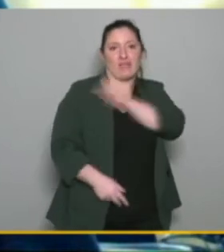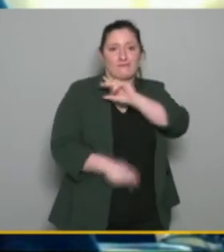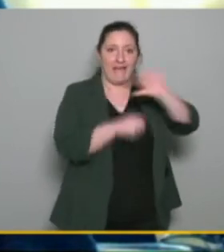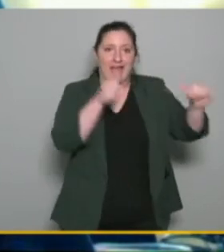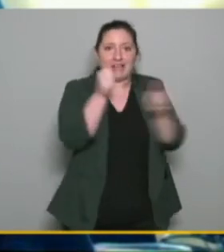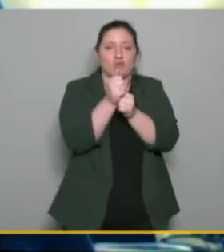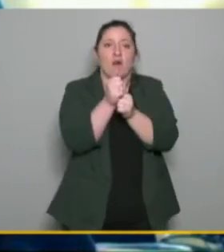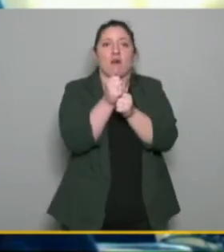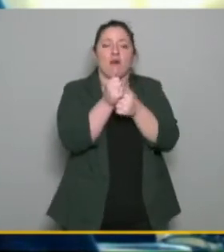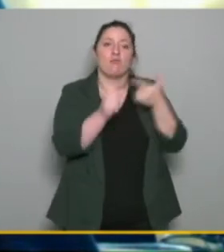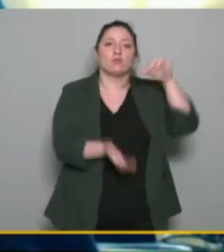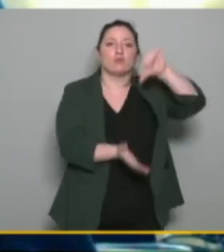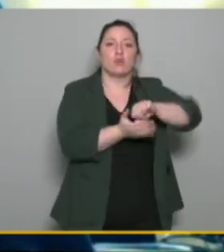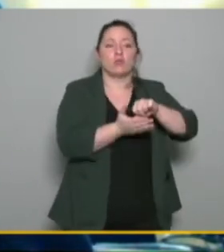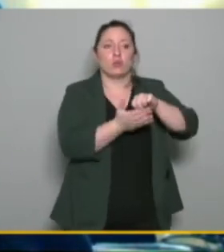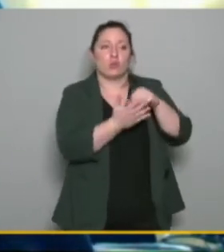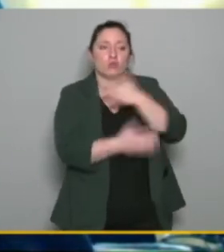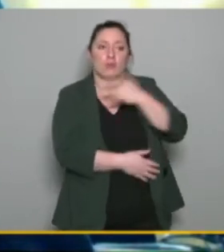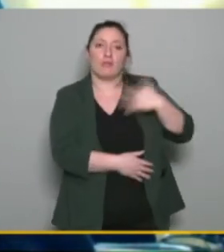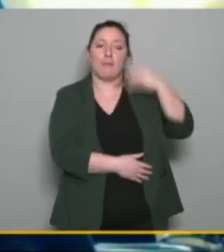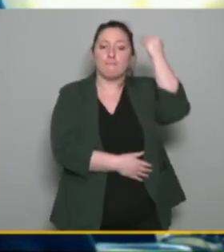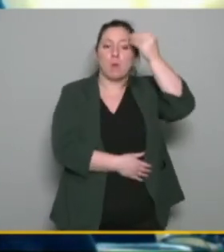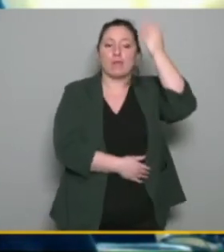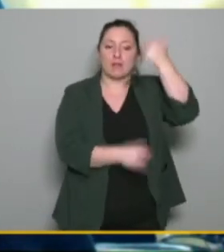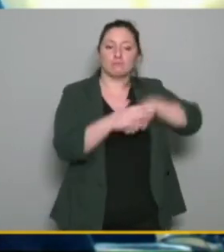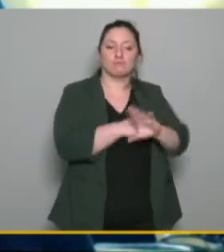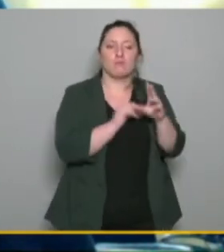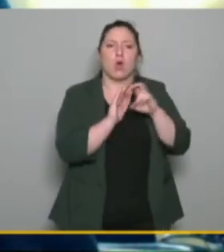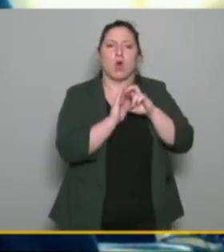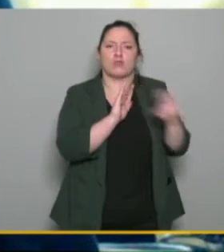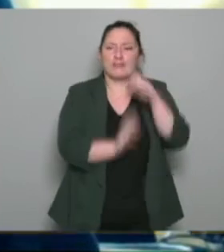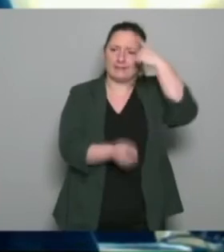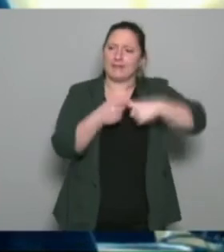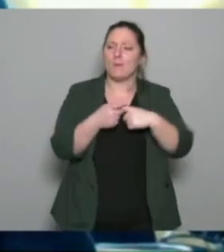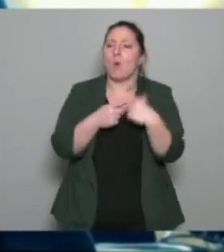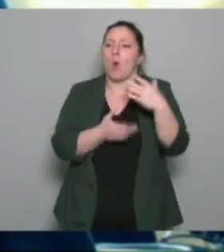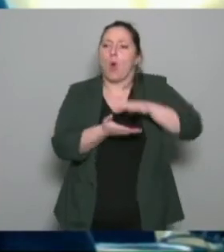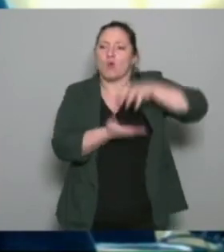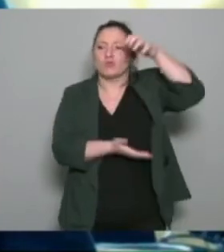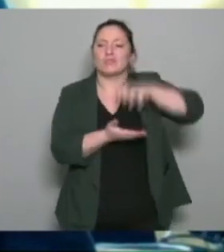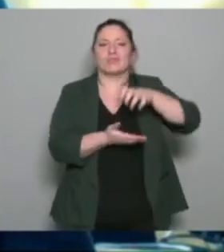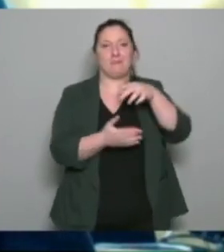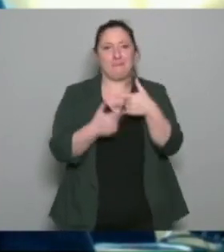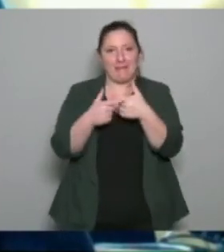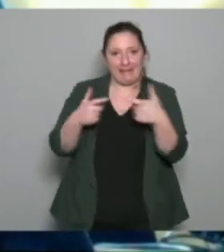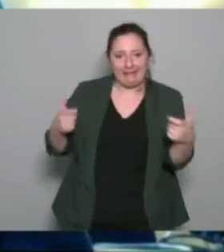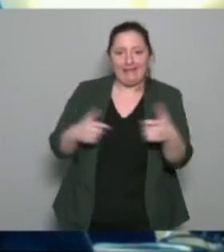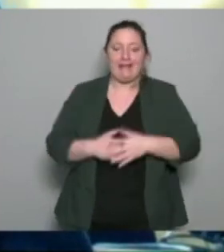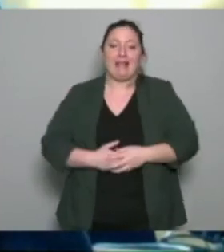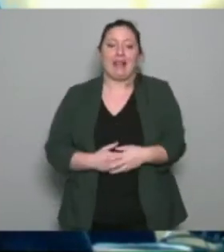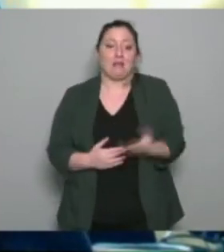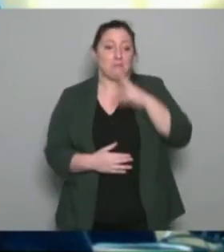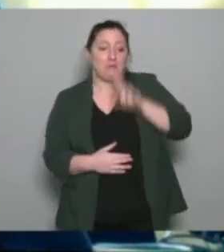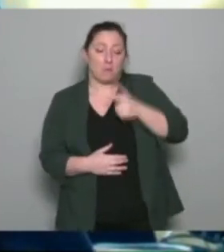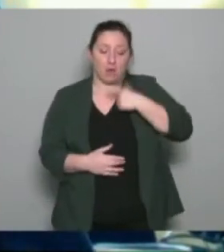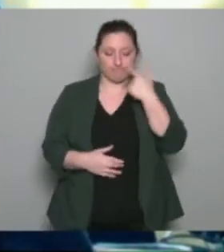plutôt normalement rattaché aux ressources matérielles mais on a aussi des missions diverses et donc j'ai pu développer un projet